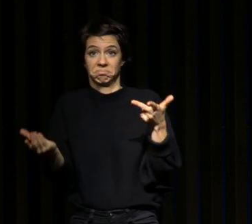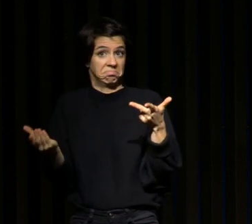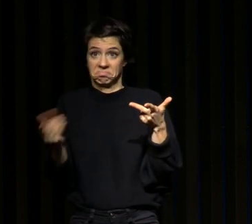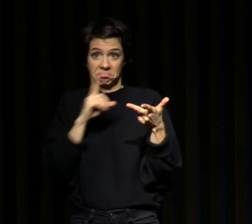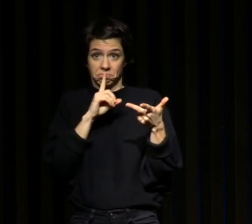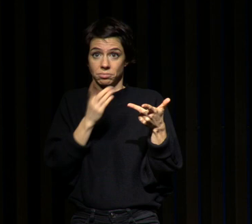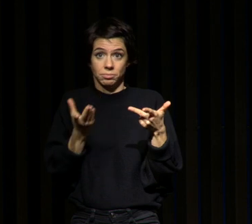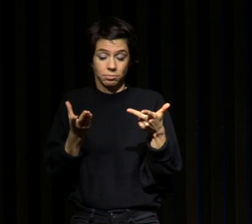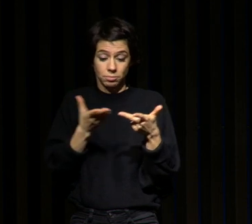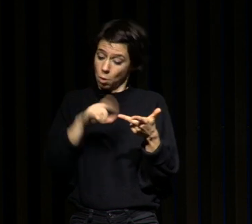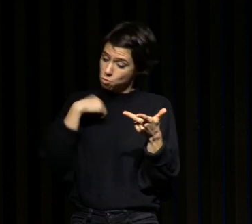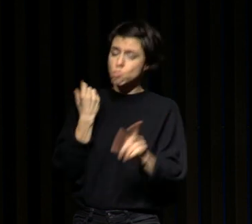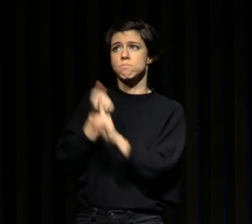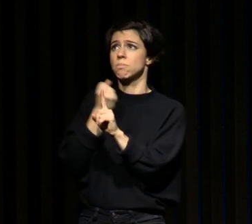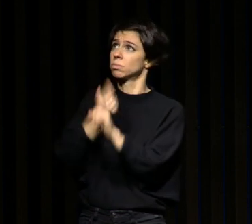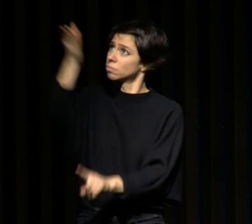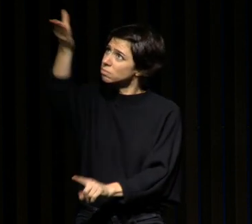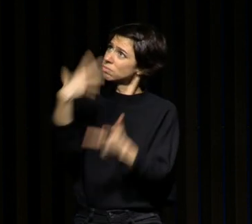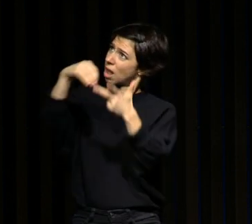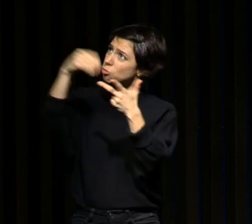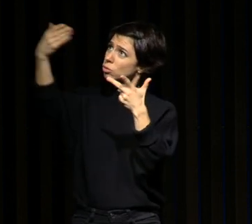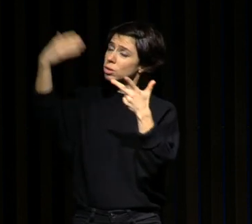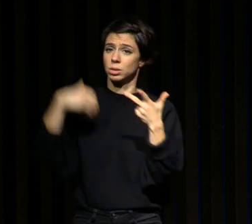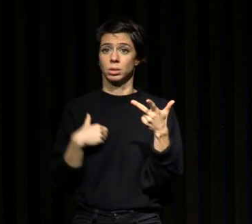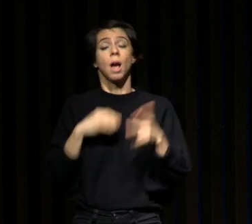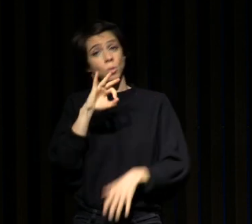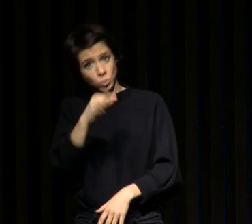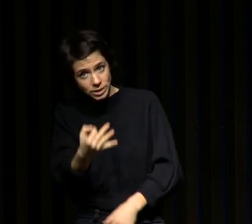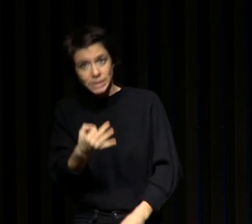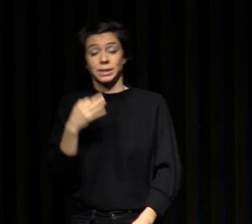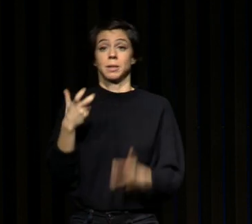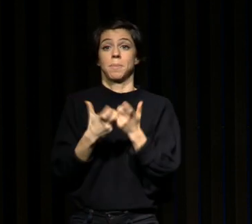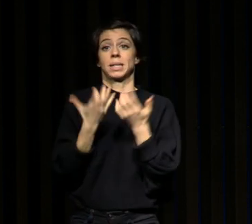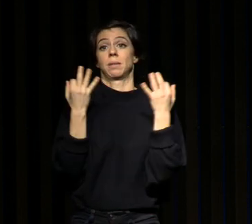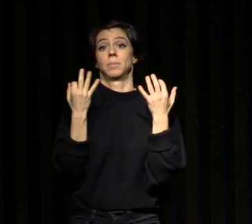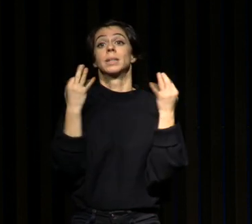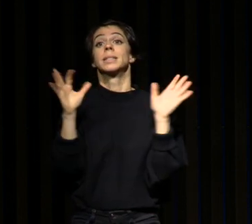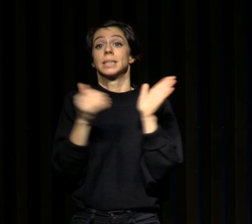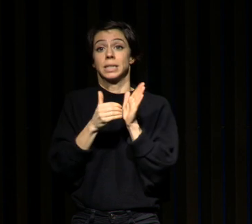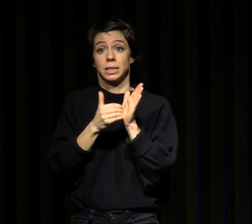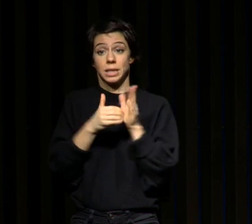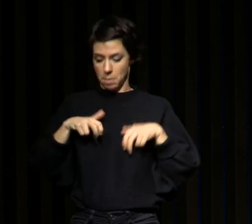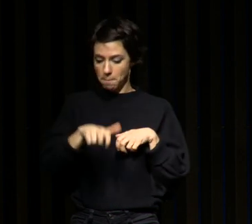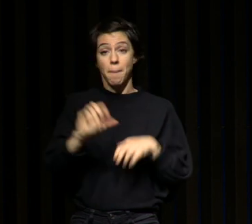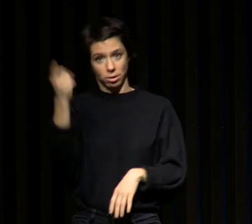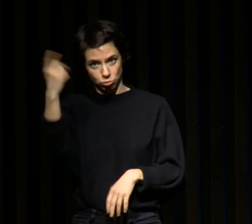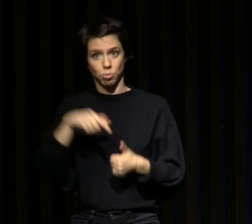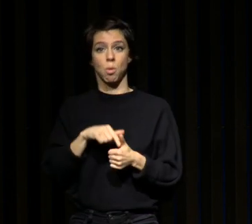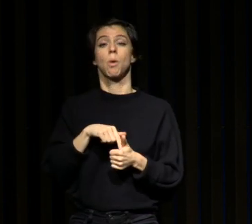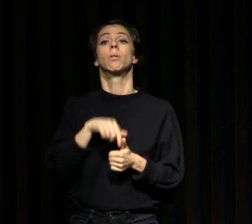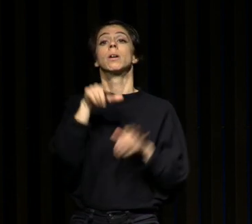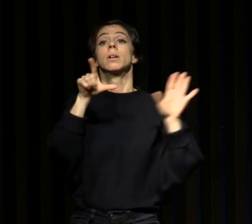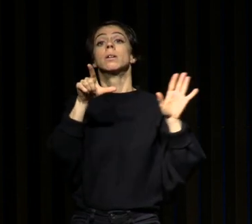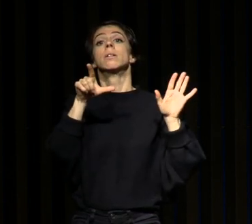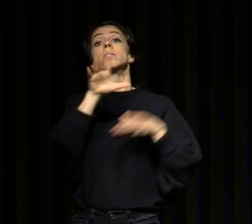faire reconnaître ce besoin là 5 fruits et légumes 10 000 par jour 7 fois 7,49 si à la fin de cette conférence